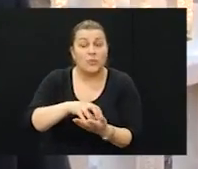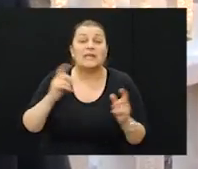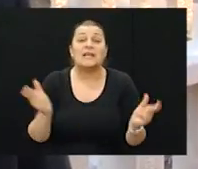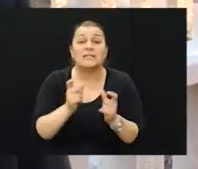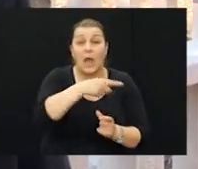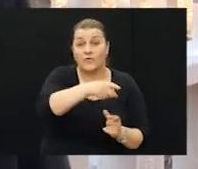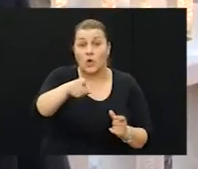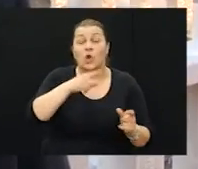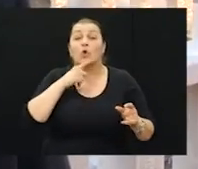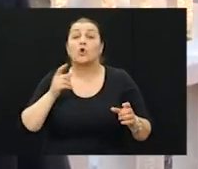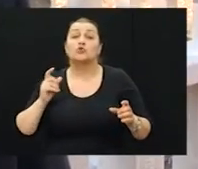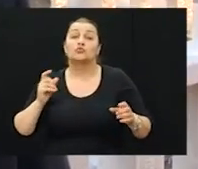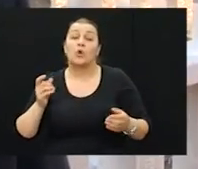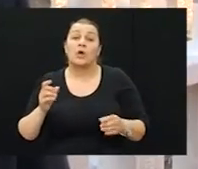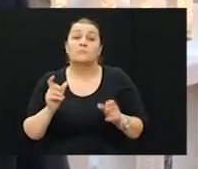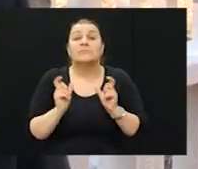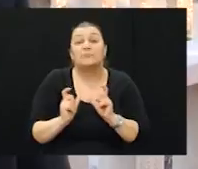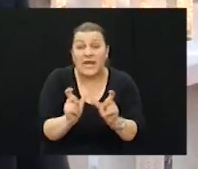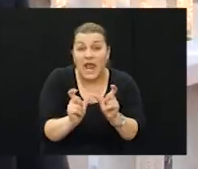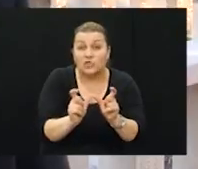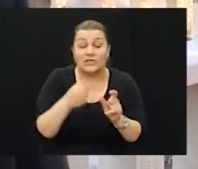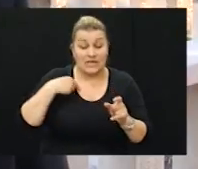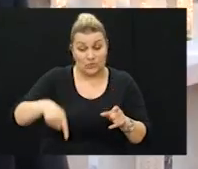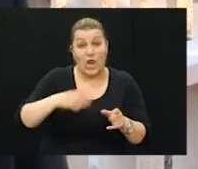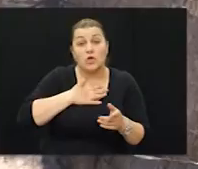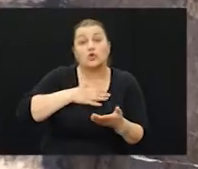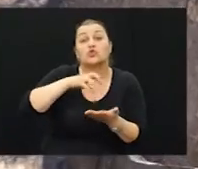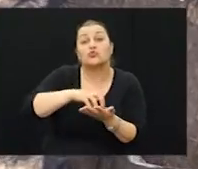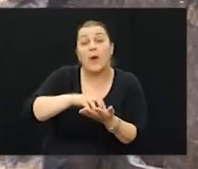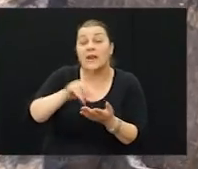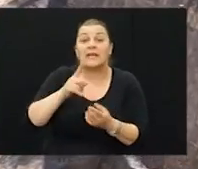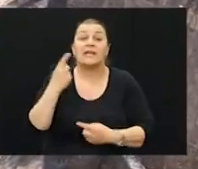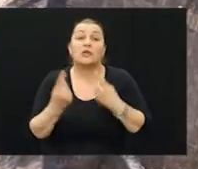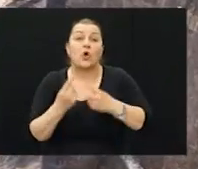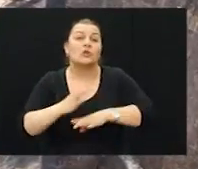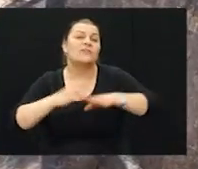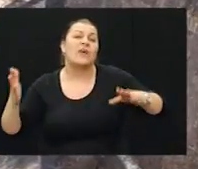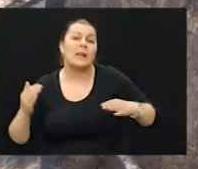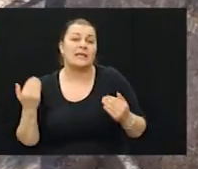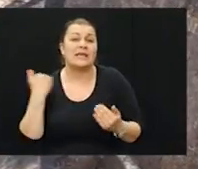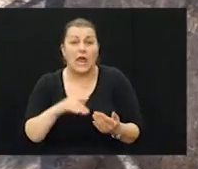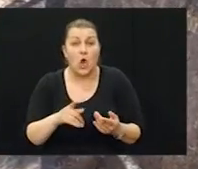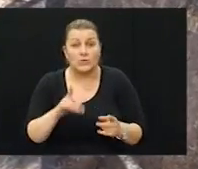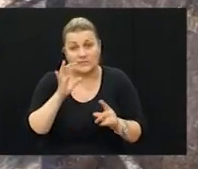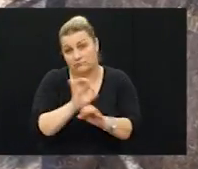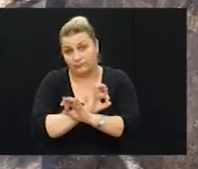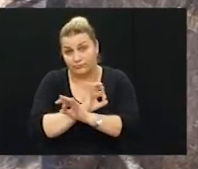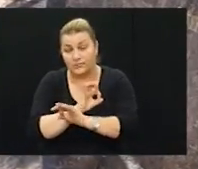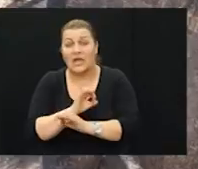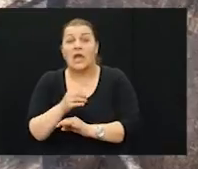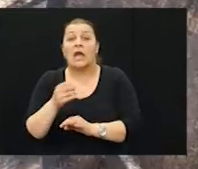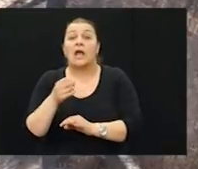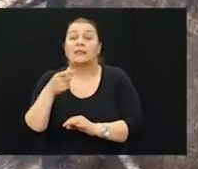spriječili da se u našoj županiji ne dogodi jedan veliki genocid, oni koji su oslobađanjen ove